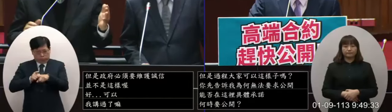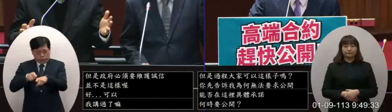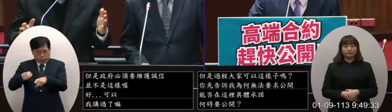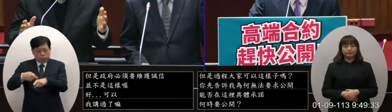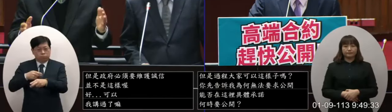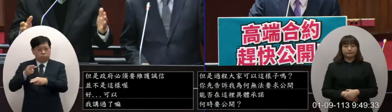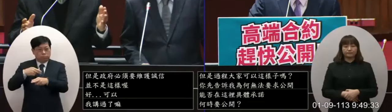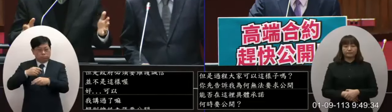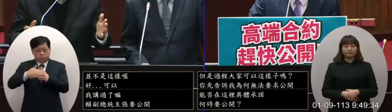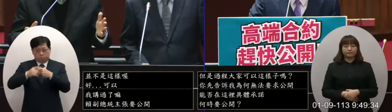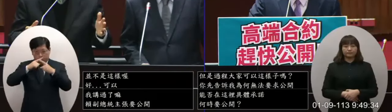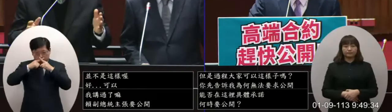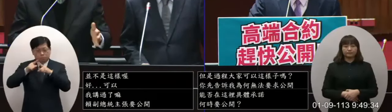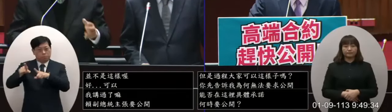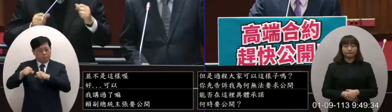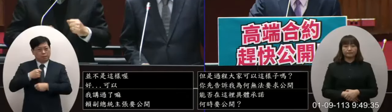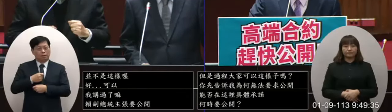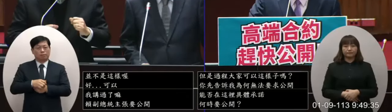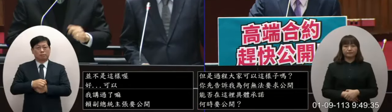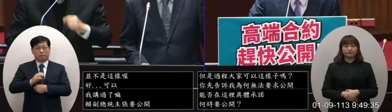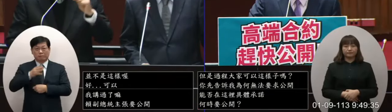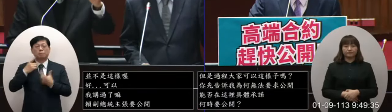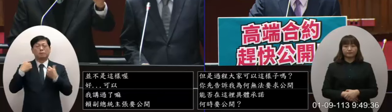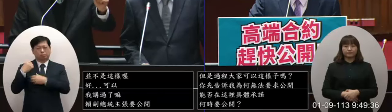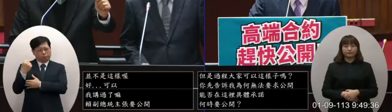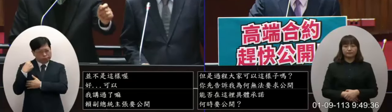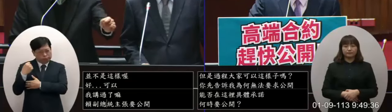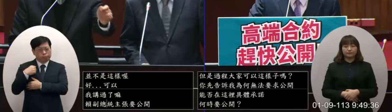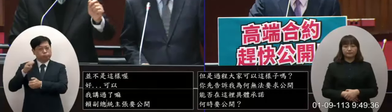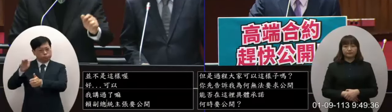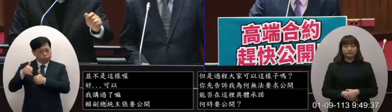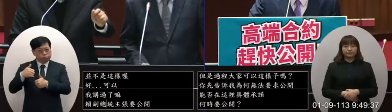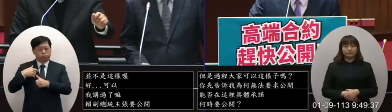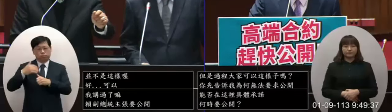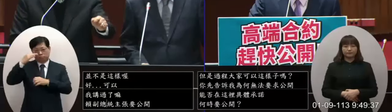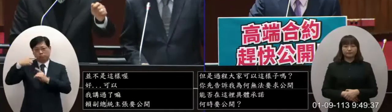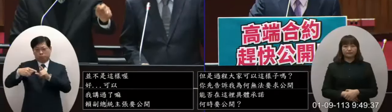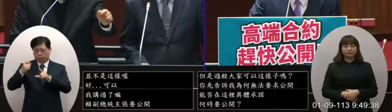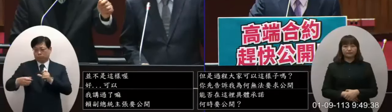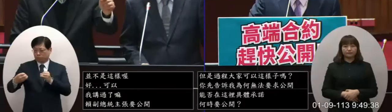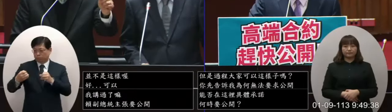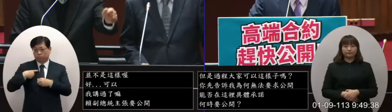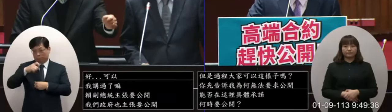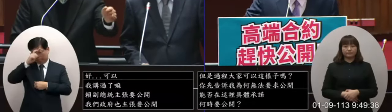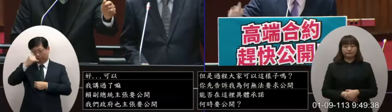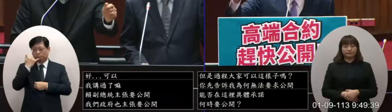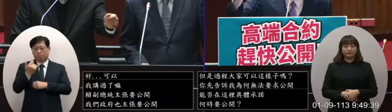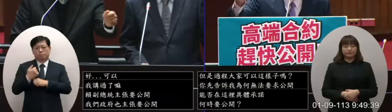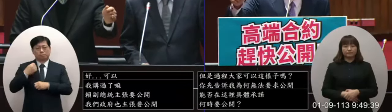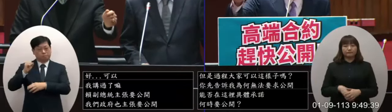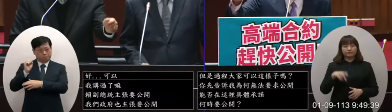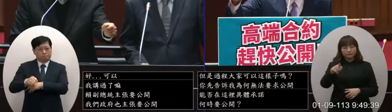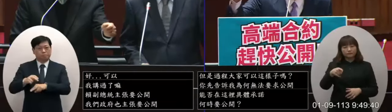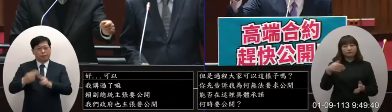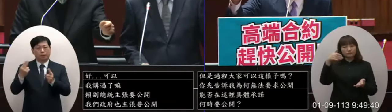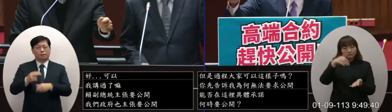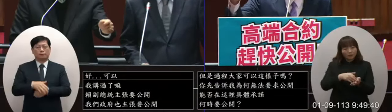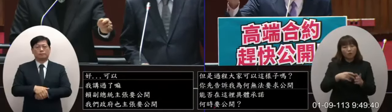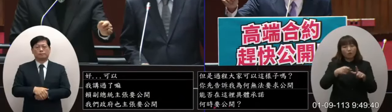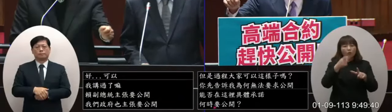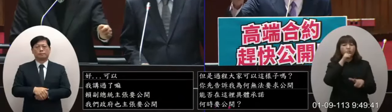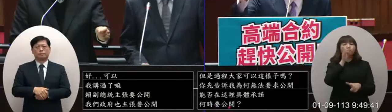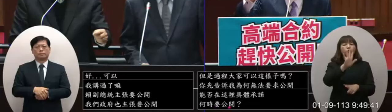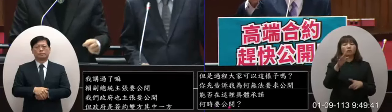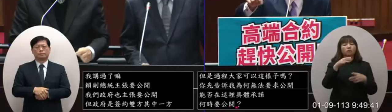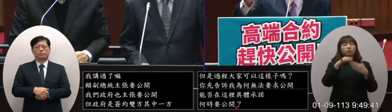持這個簽約的保密協定但是已經努力的來跟高端講請他來公開他到底不公開的